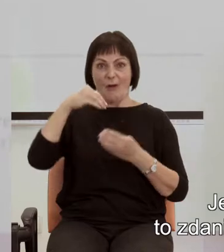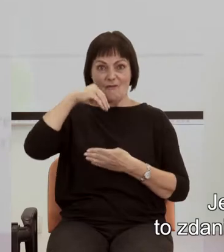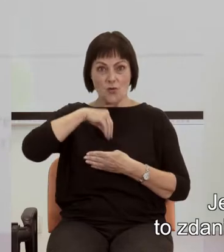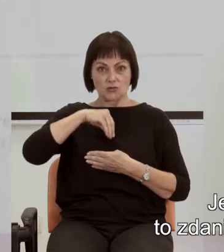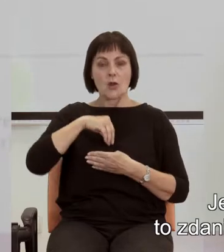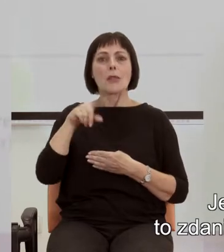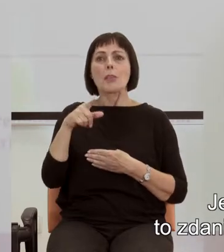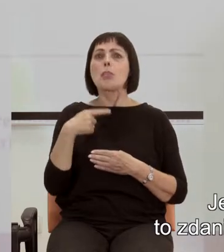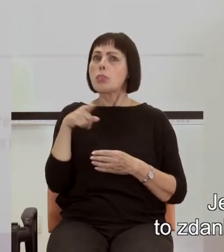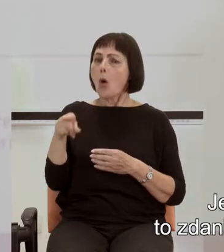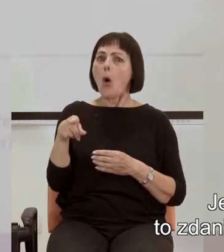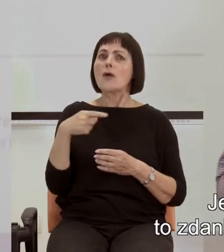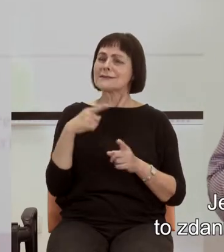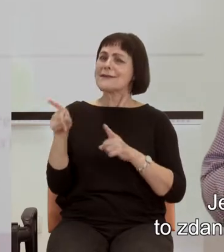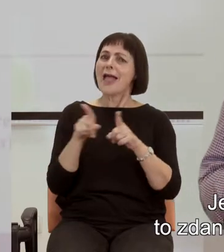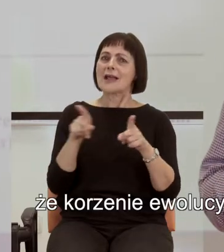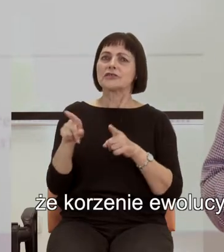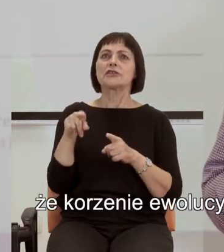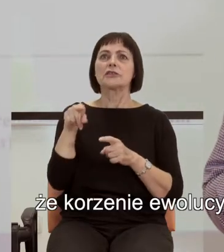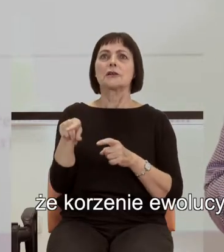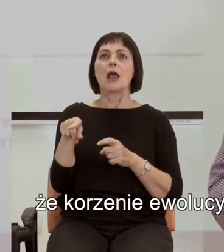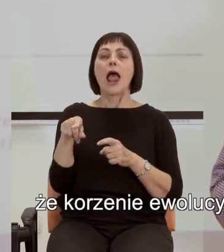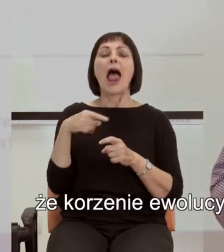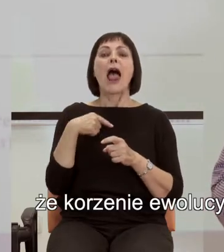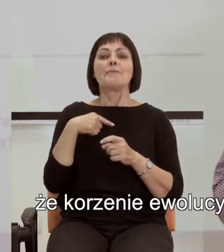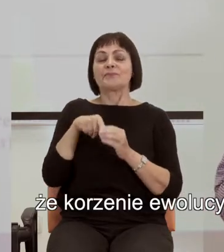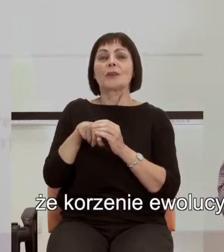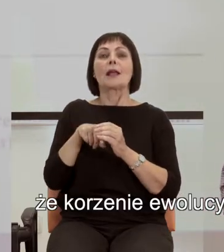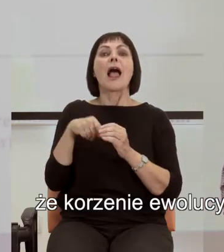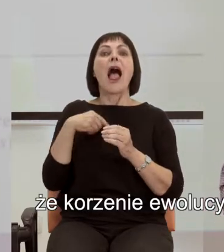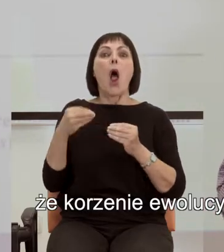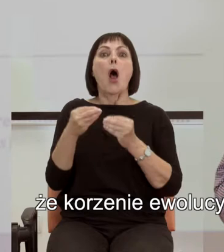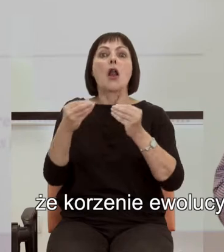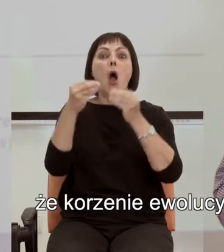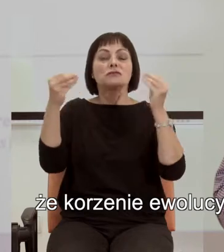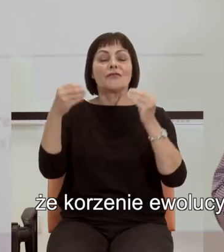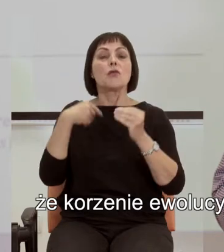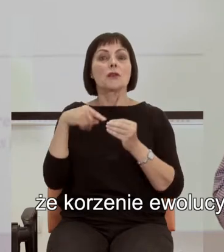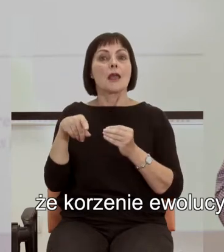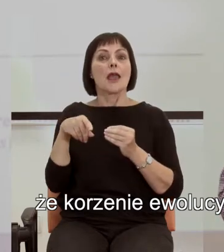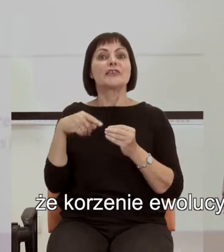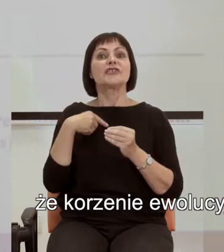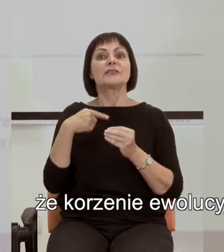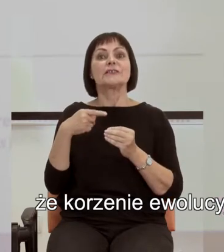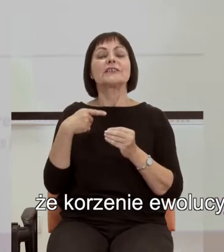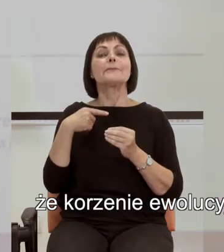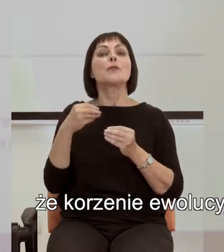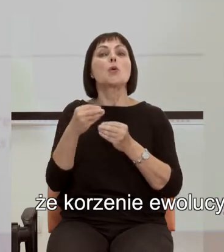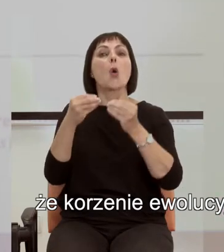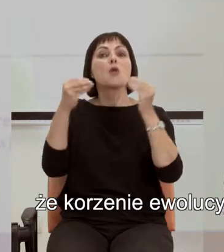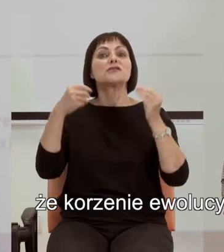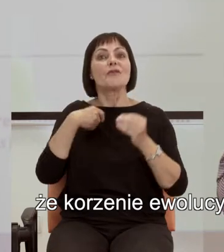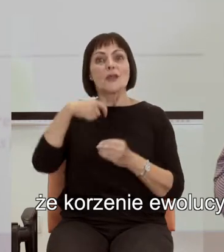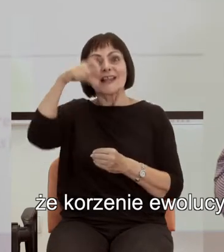wielu badaczy powinno to oznaczać, że korzenie ewolucyjne, czy też filogenetyczne